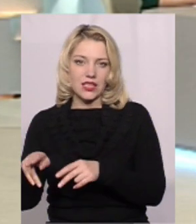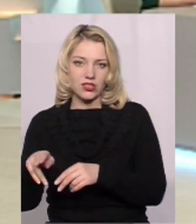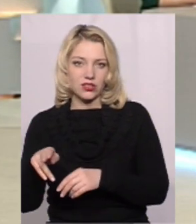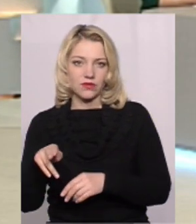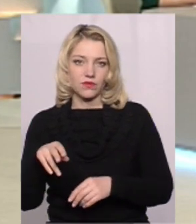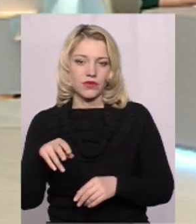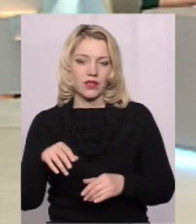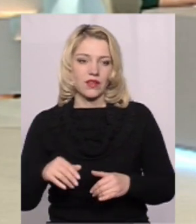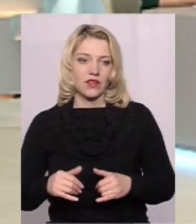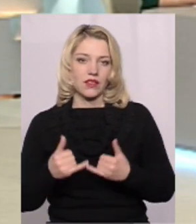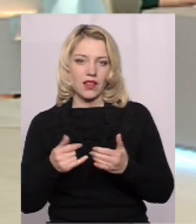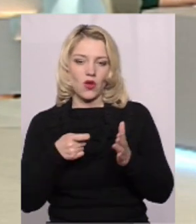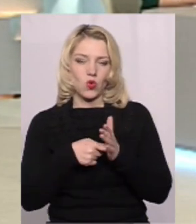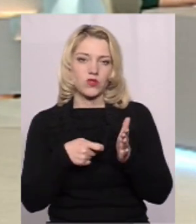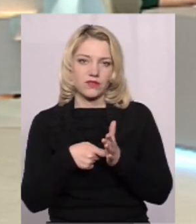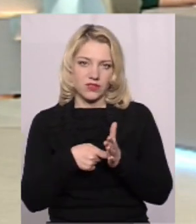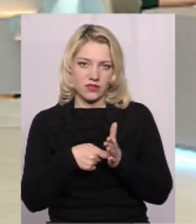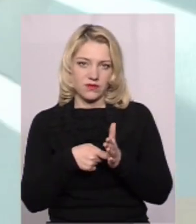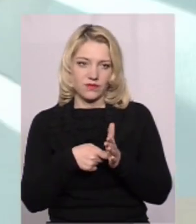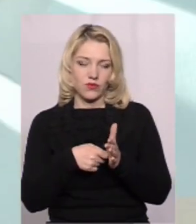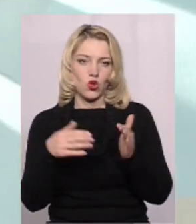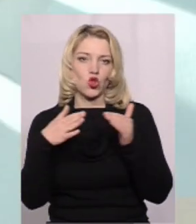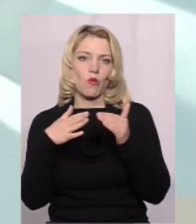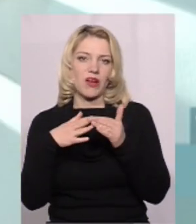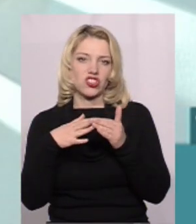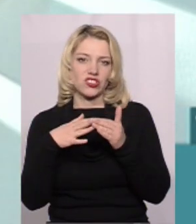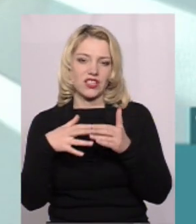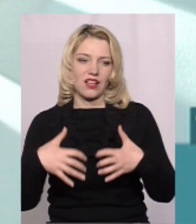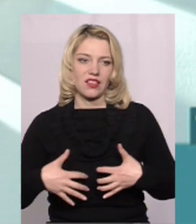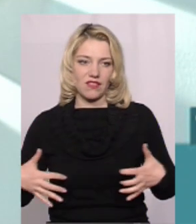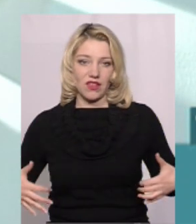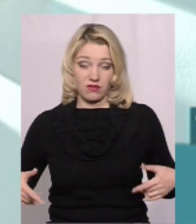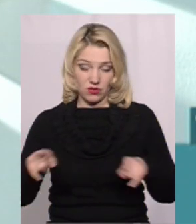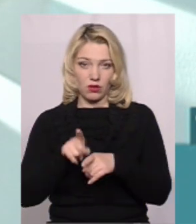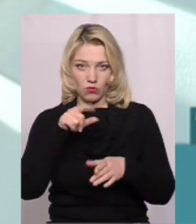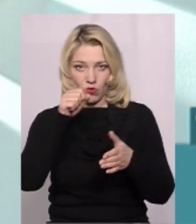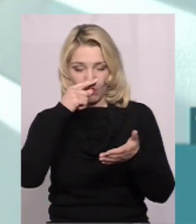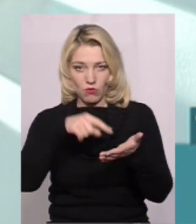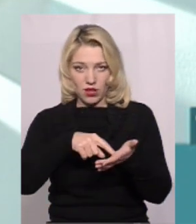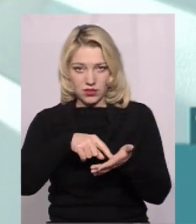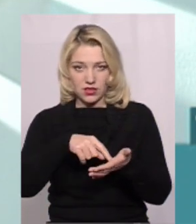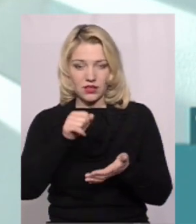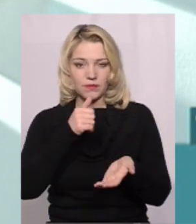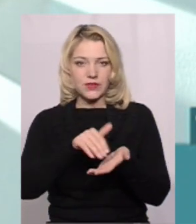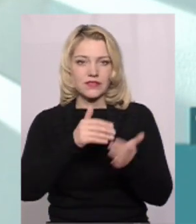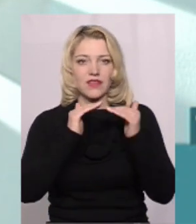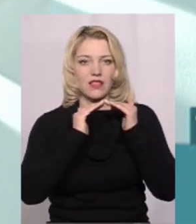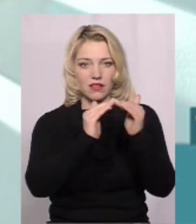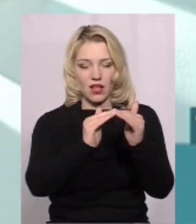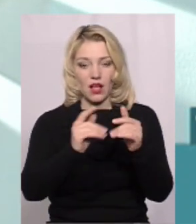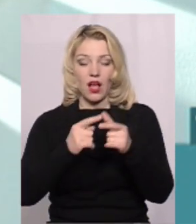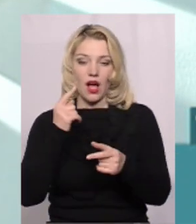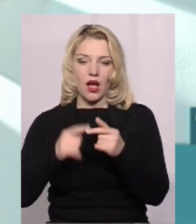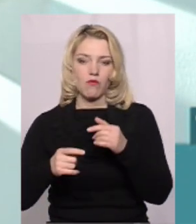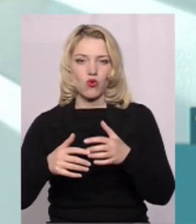годівлі, знову таки, або домашніх тварин Таким чином могло б потрапити Також можливо, що в дикій